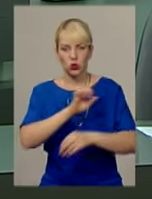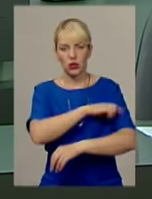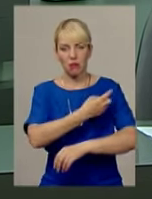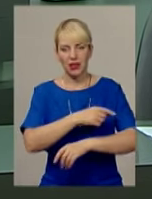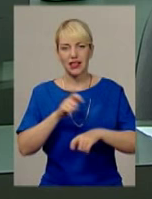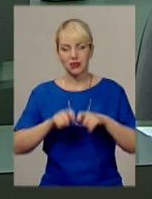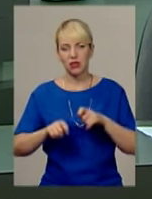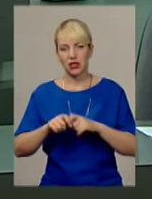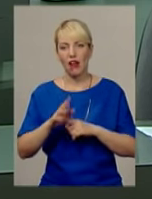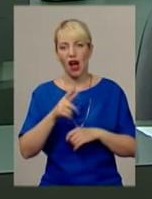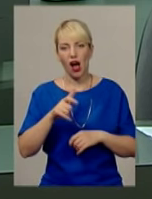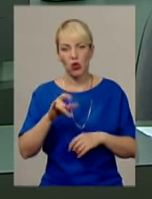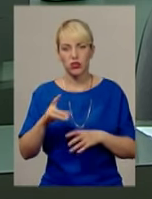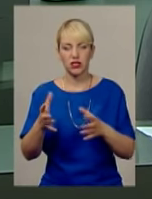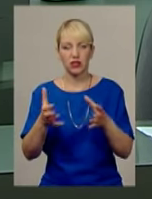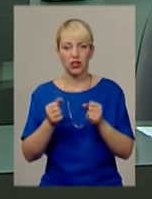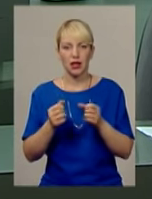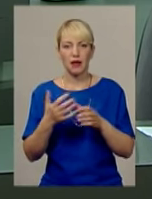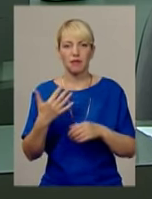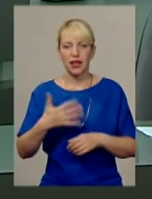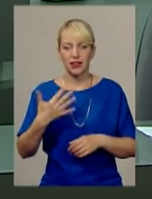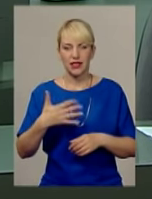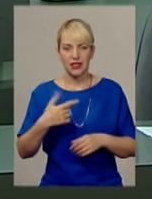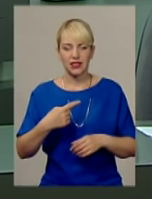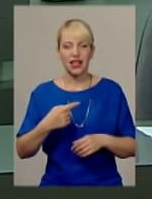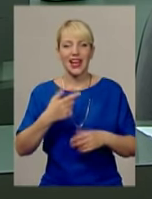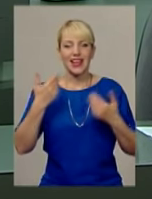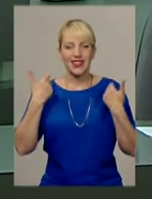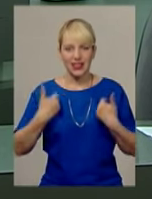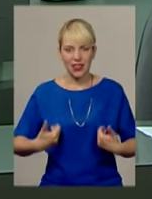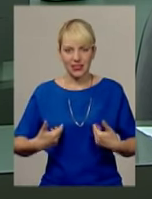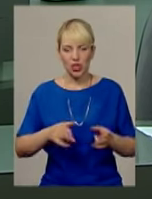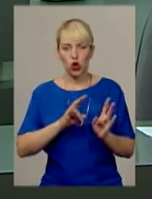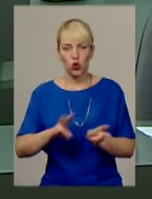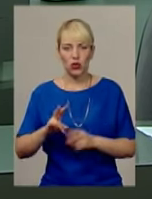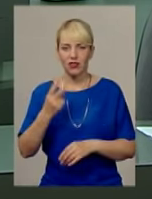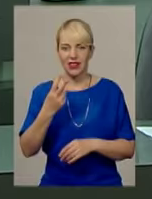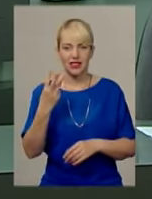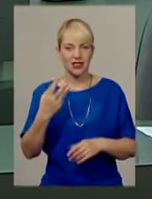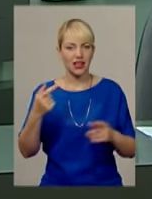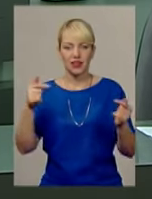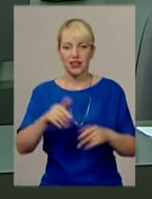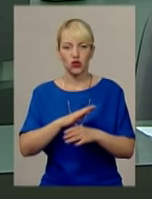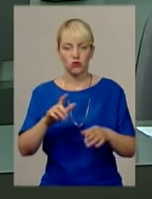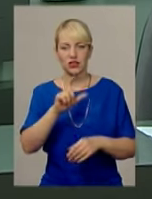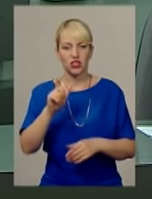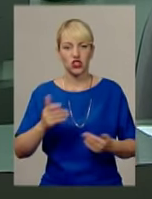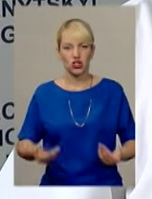Галузінський отримав більше 50 тілесних ушкоджень, 23 з яких були несумісні із життя.